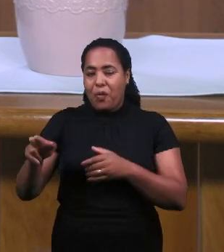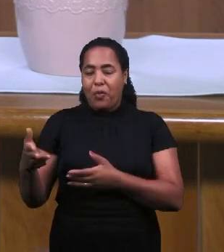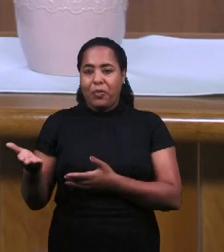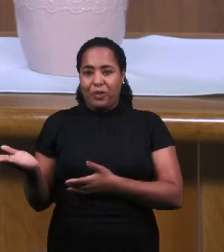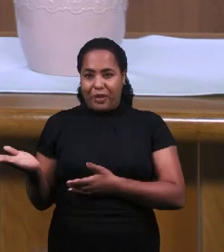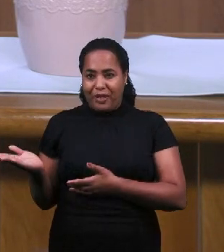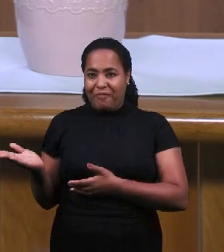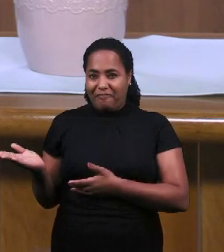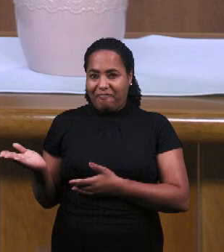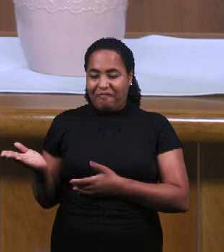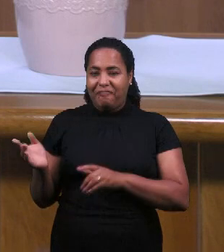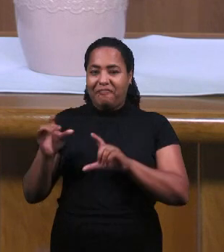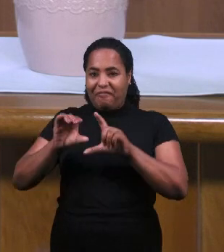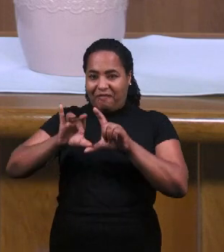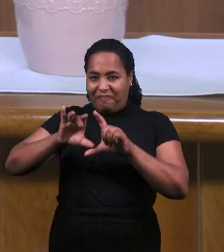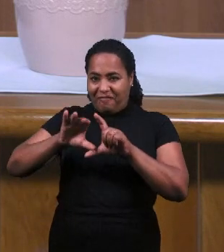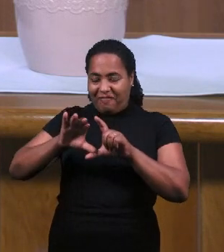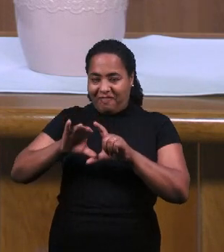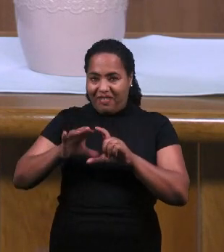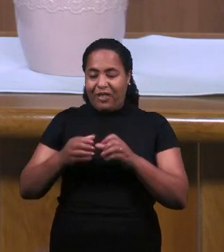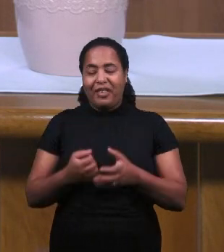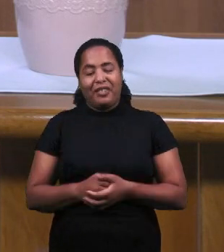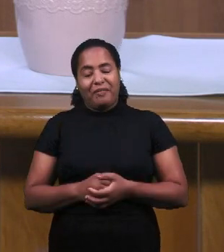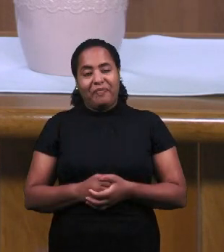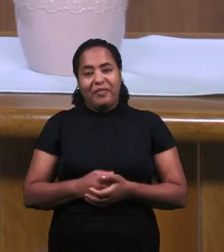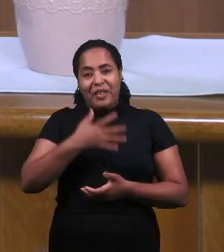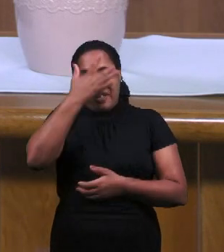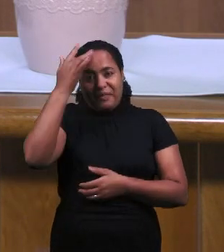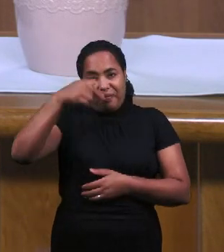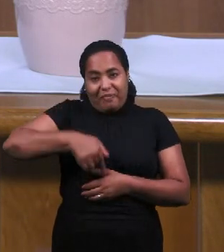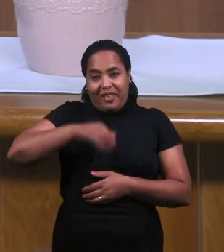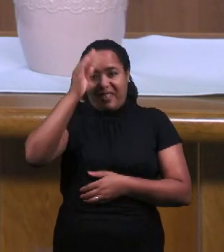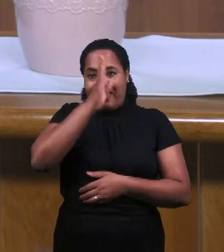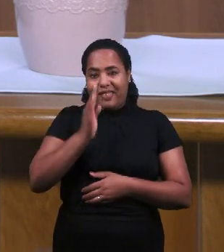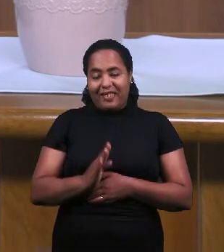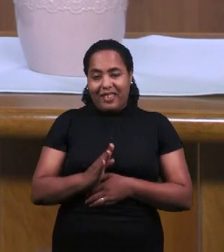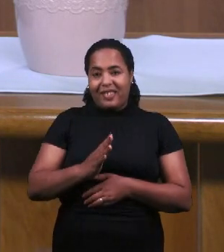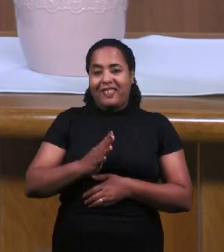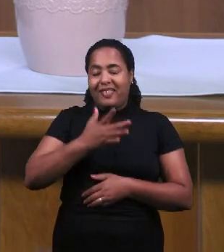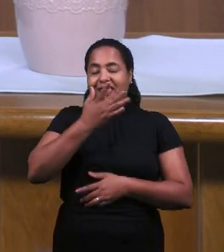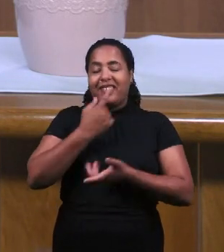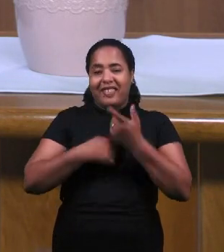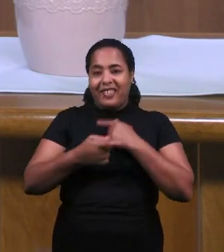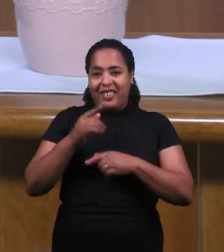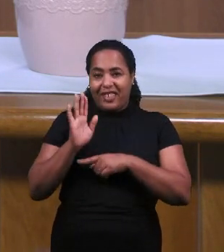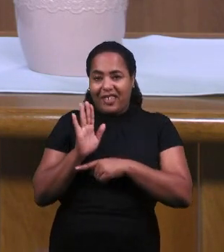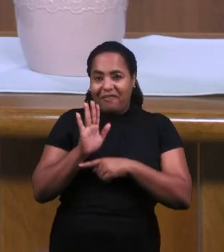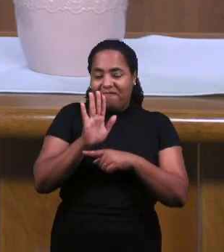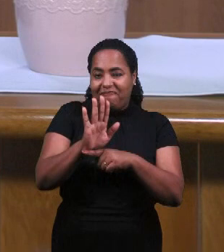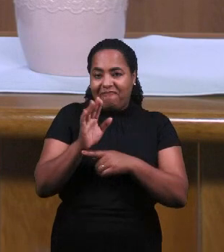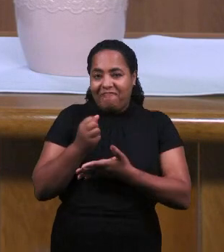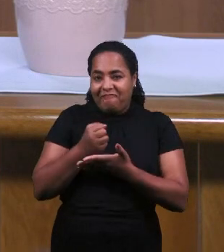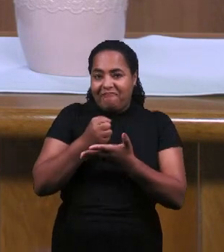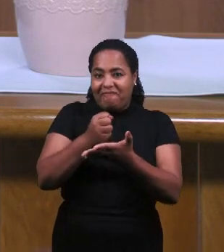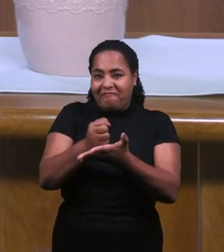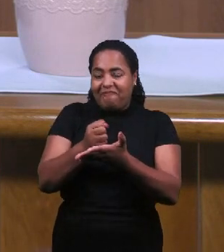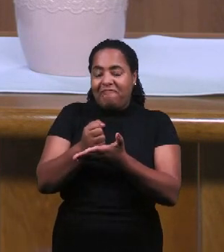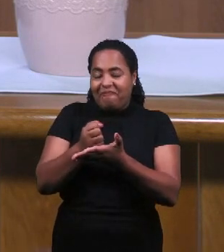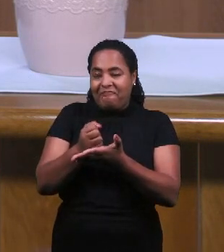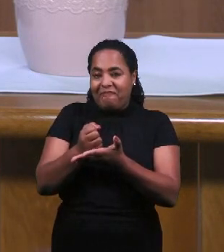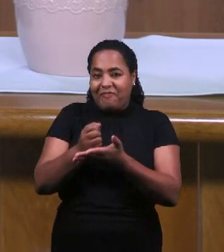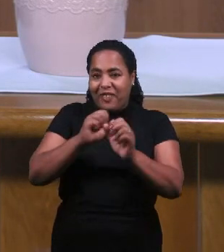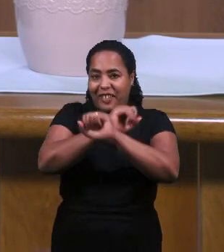участвовали. Можете воспользоваться другим QR-кодом. И те, кто в Бразилии, если вы желаете,